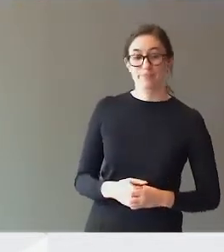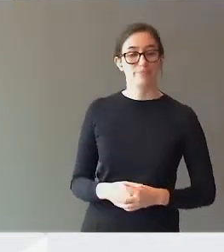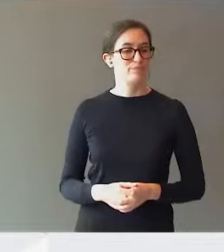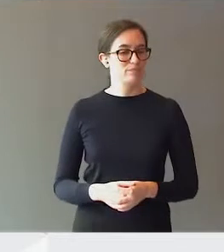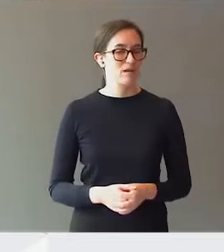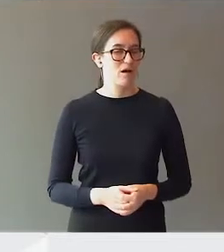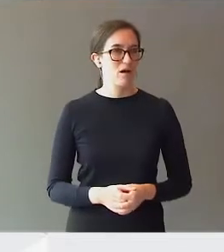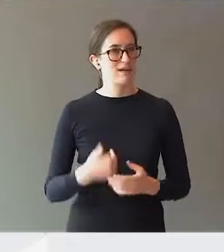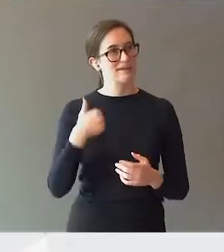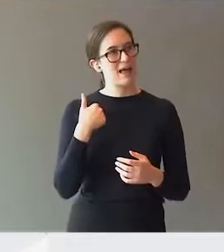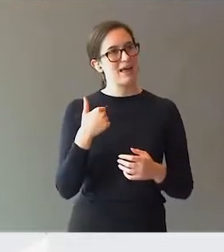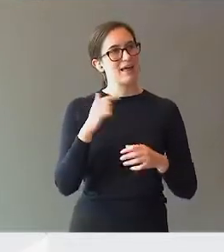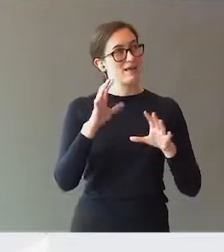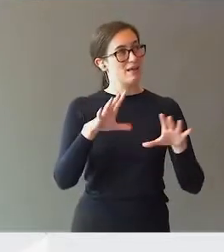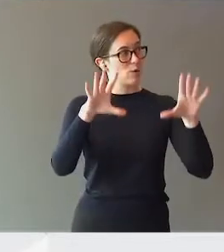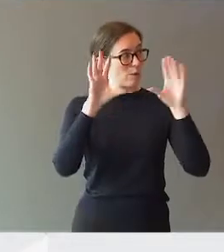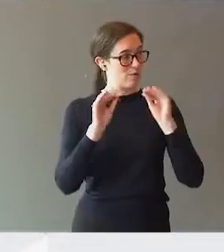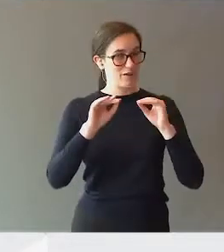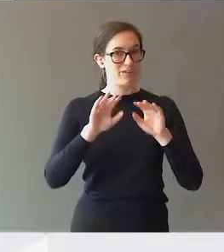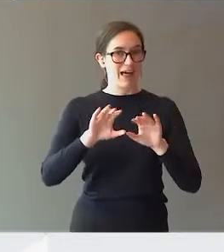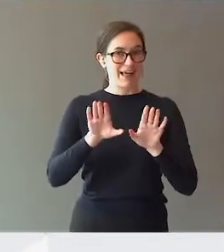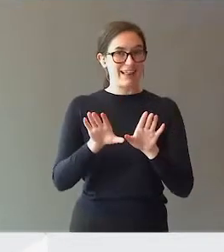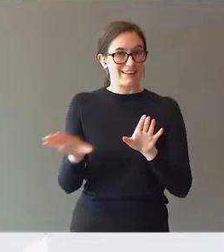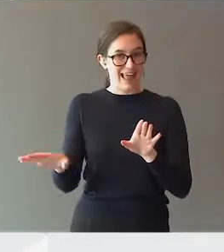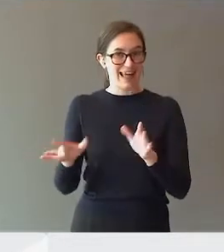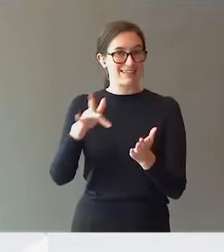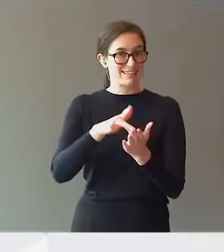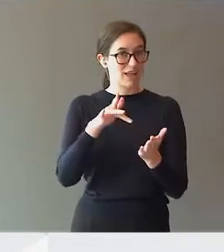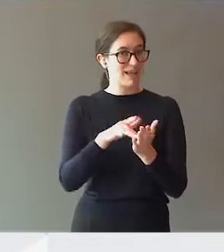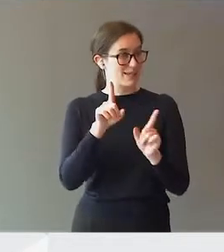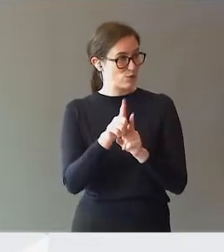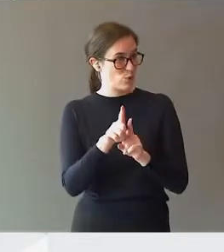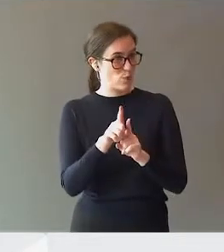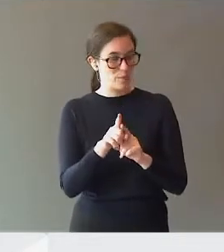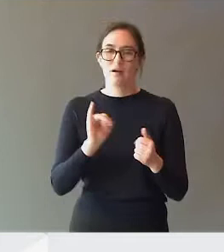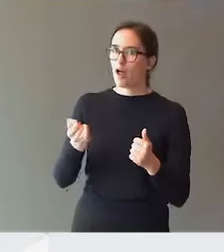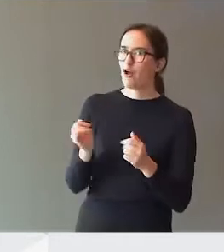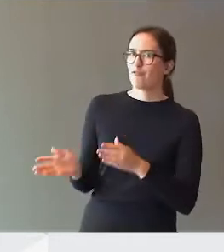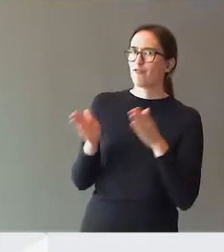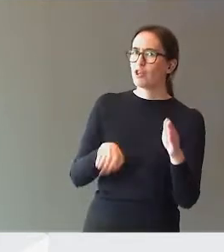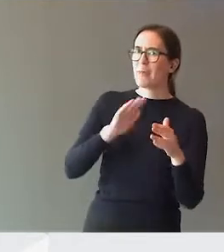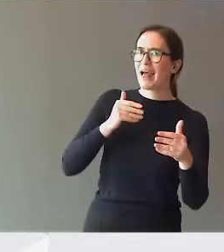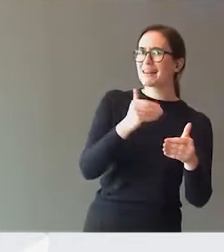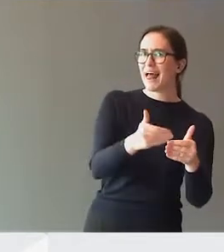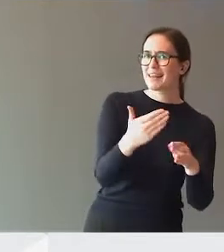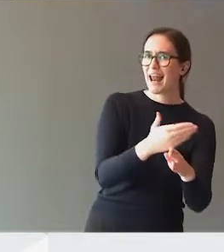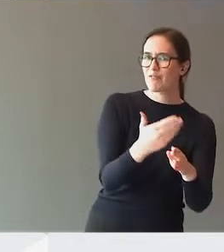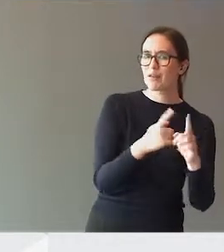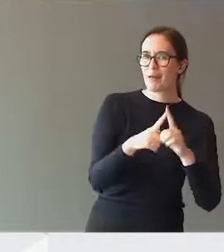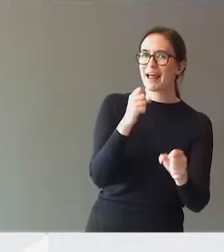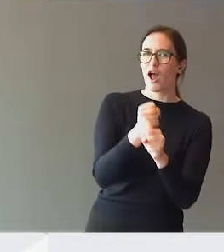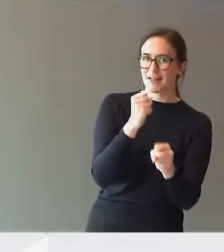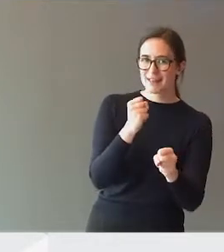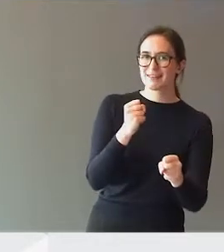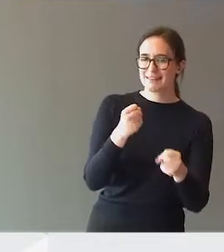Ja, da tolker jeg desentralisering som det som vi åker nå til. Flytte nærmere eleven står det gang på gang, men i realiteten så er jo tiltakene en